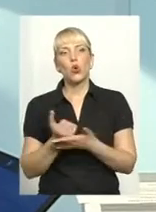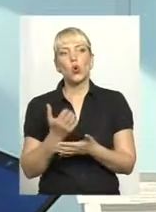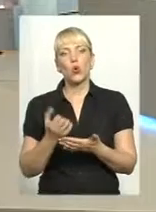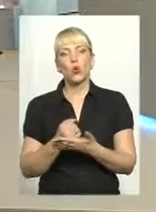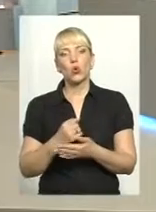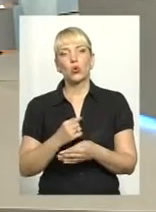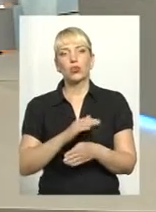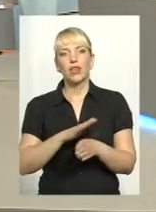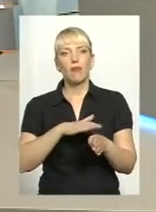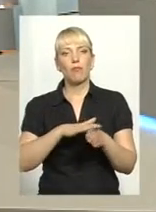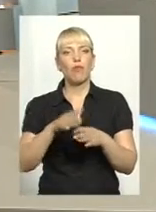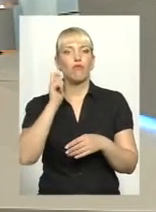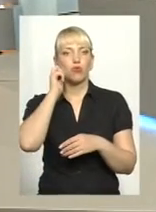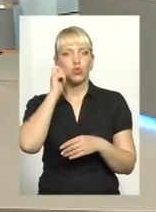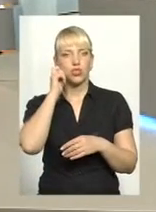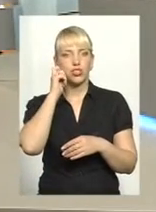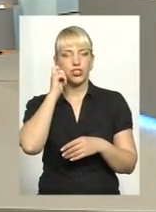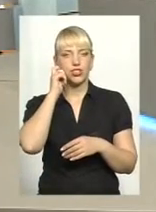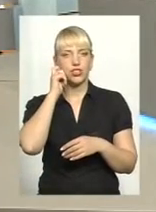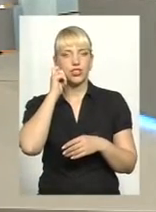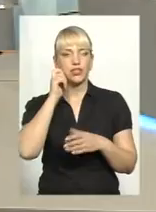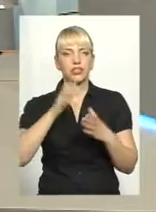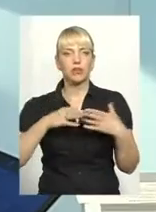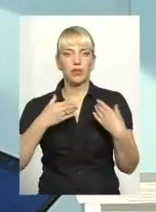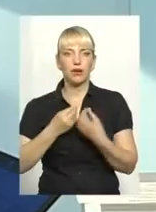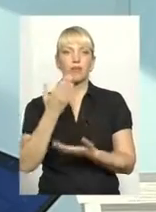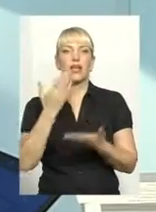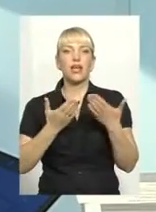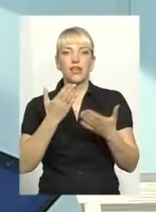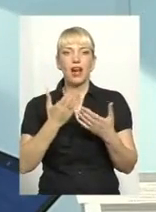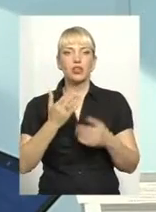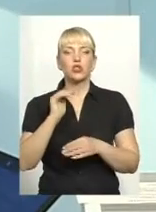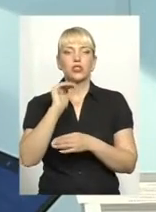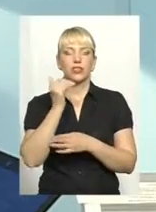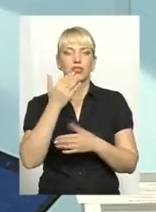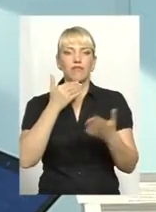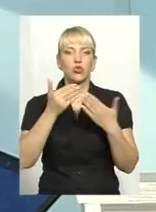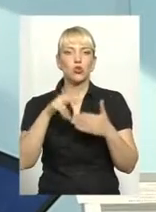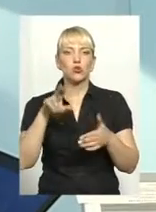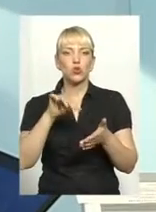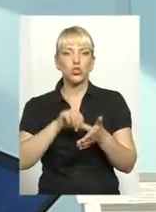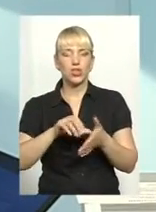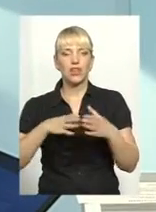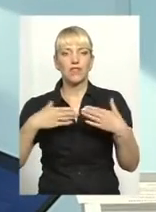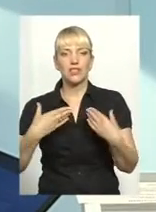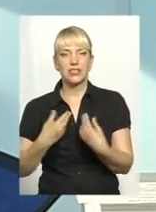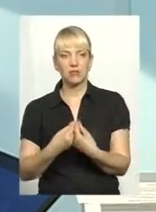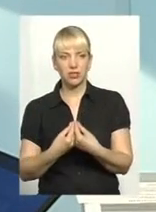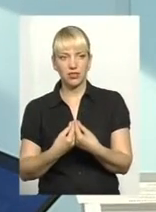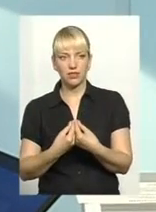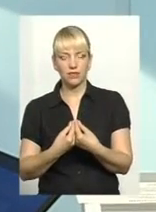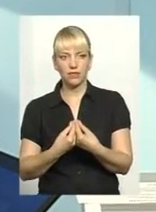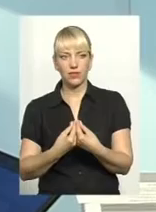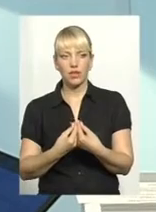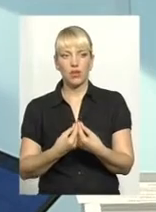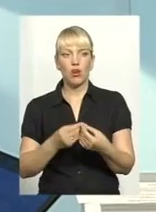вони відносяться до членів сім'ї, тобто ми можемо розглядати декілька варіантів повнолітньої дитини.